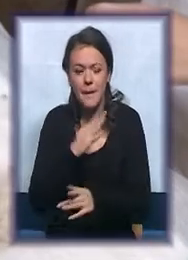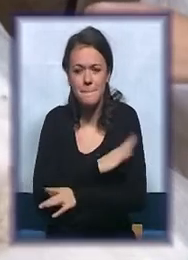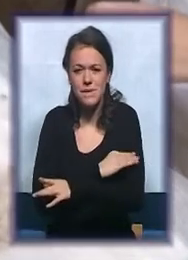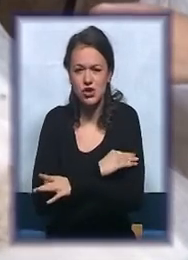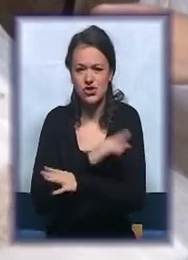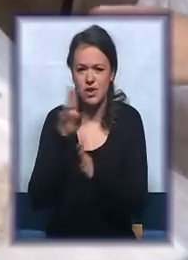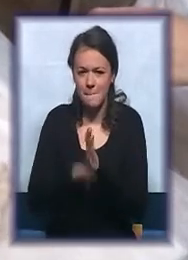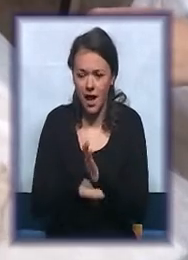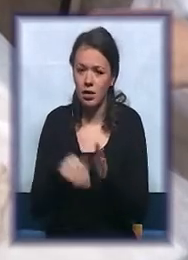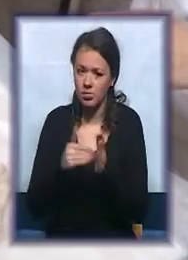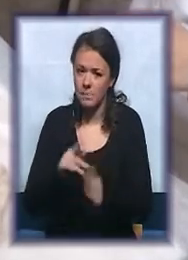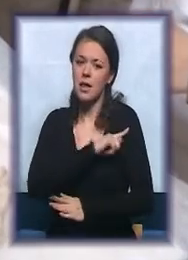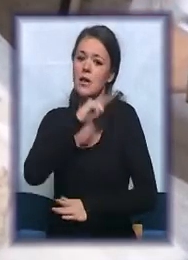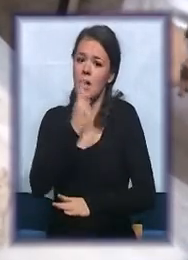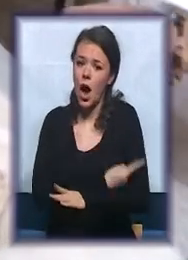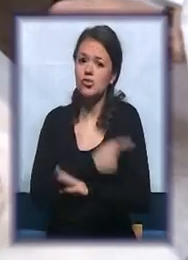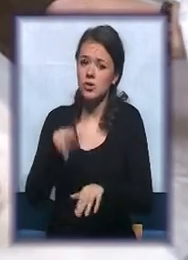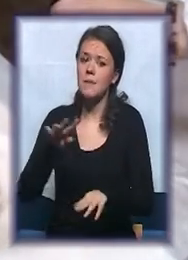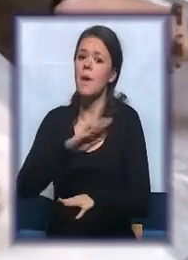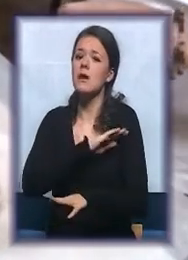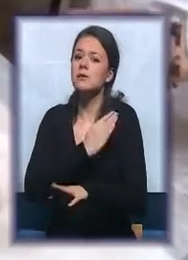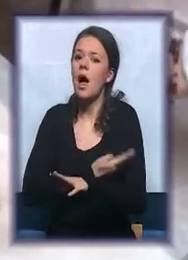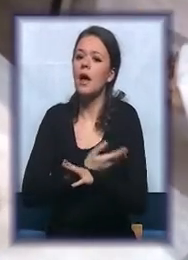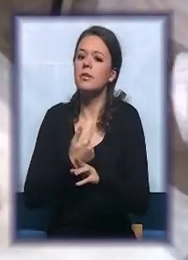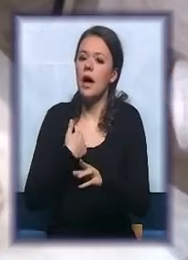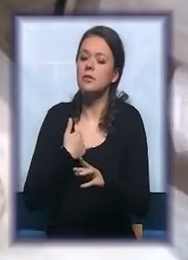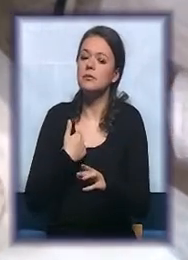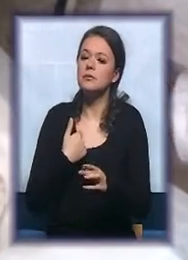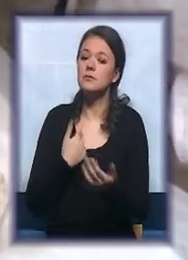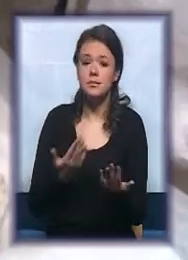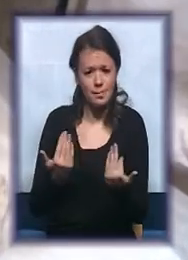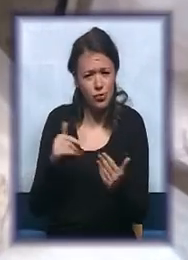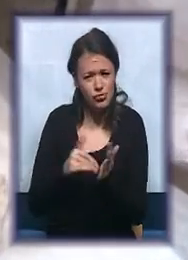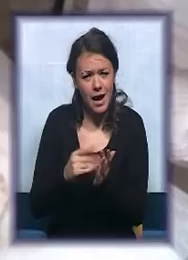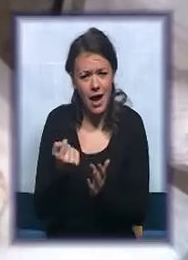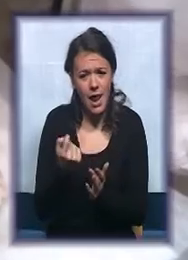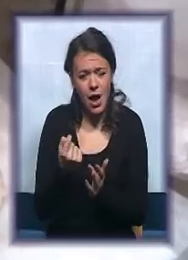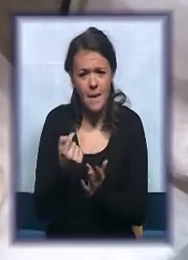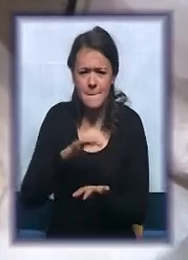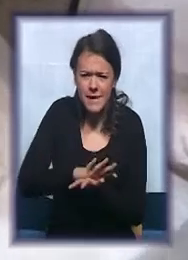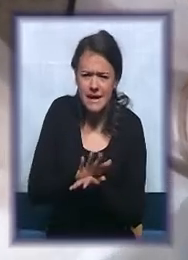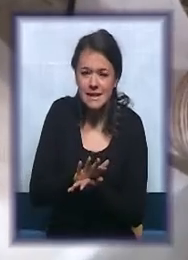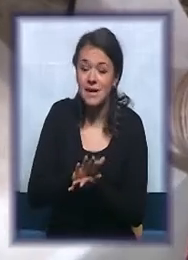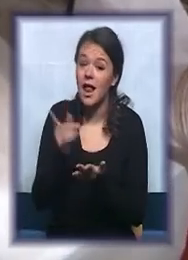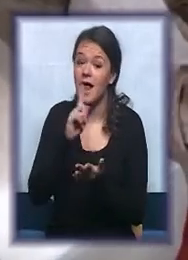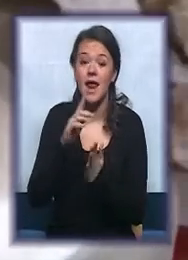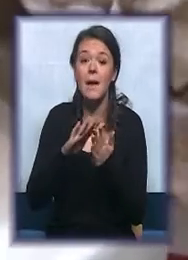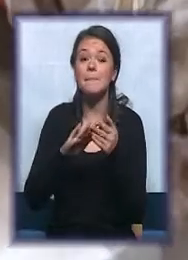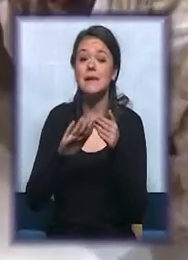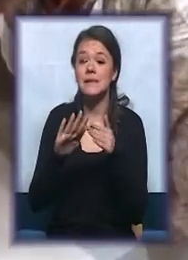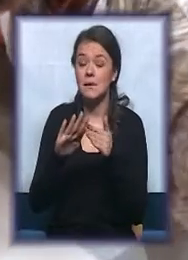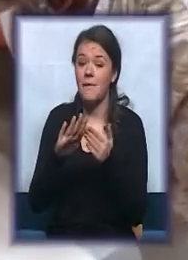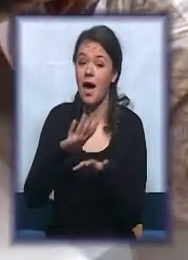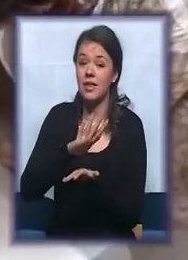ga jačamo i da ona smogne toliko snage da to... Ajmo još malo. Još malo. Pritisni ne prstima nego dlanom.